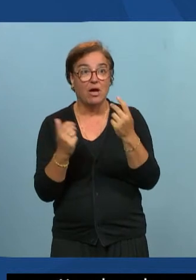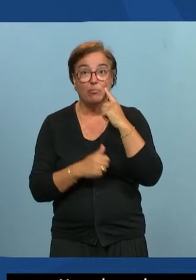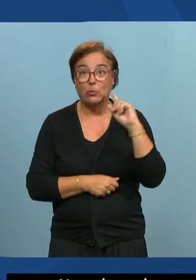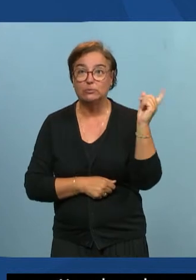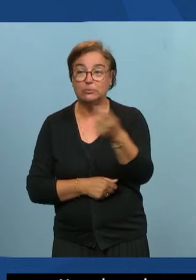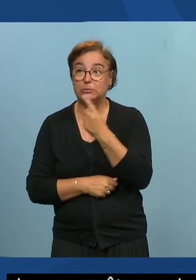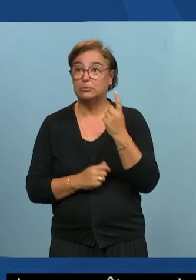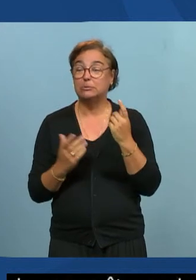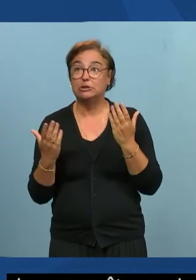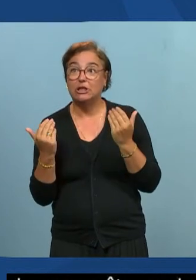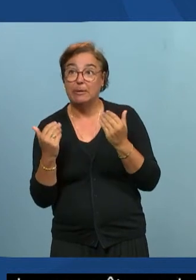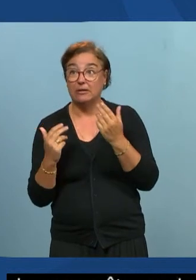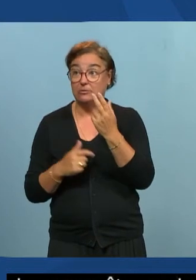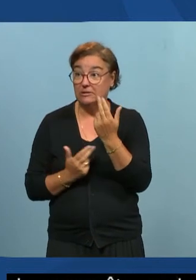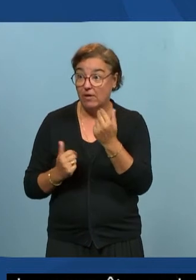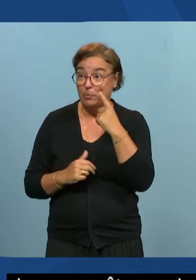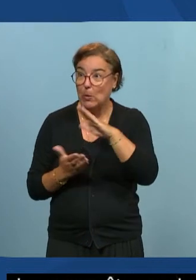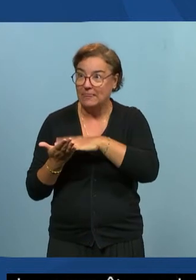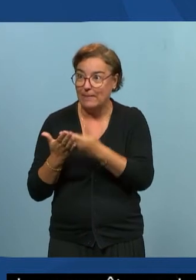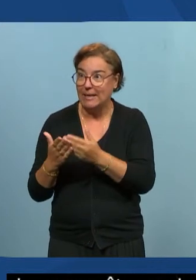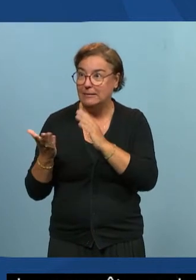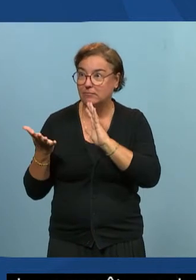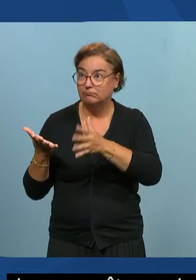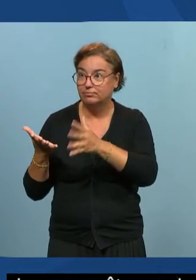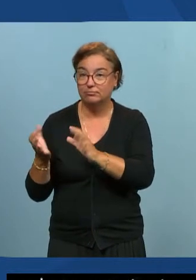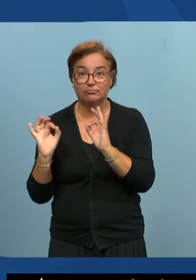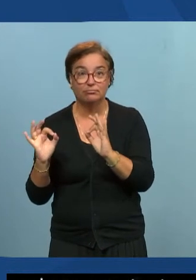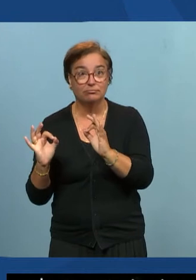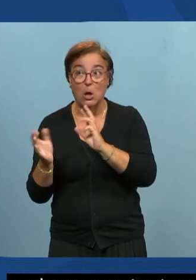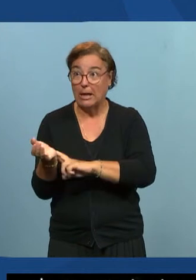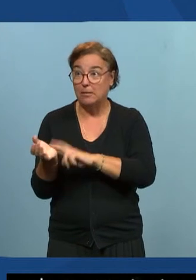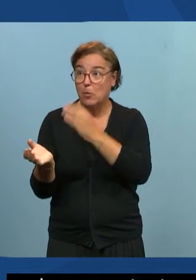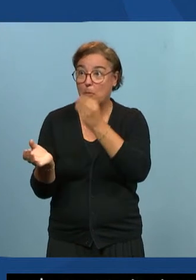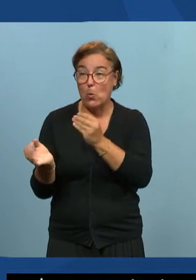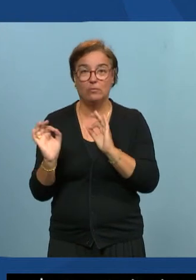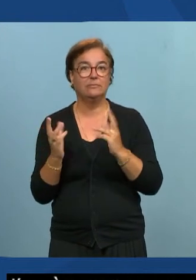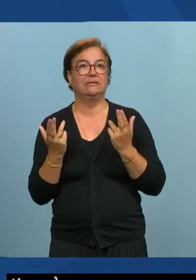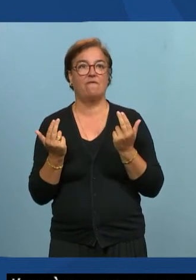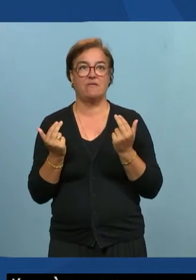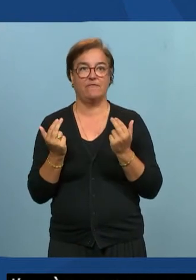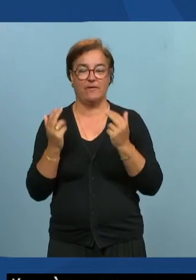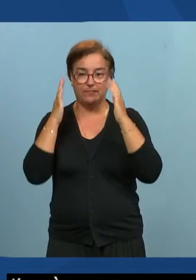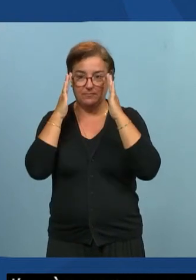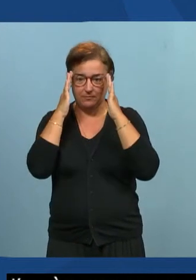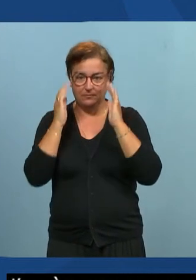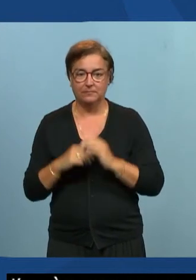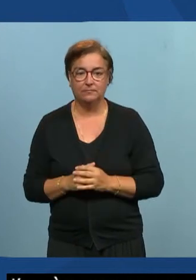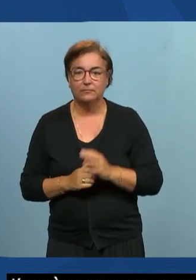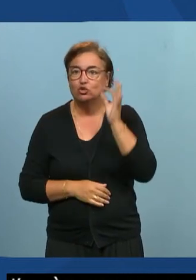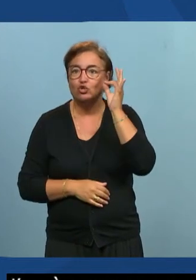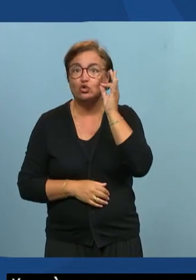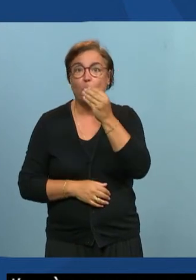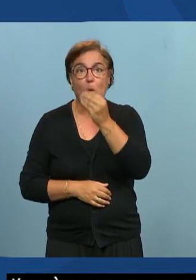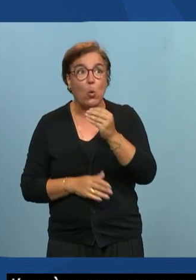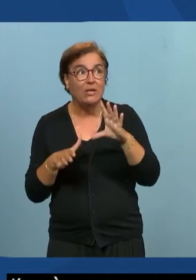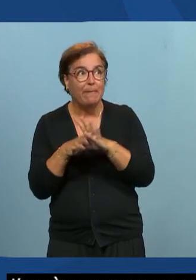vite pour les gens qui font la LSF. On te suit sans problème. Tout va bien ? Tout va bien. OK. Le son est du bon, en tout cas. L'image, je ne sais pas,